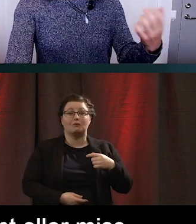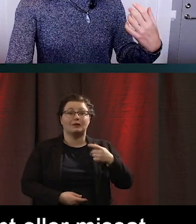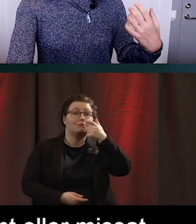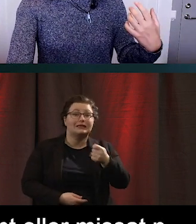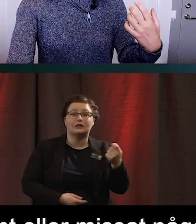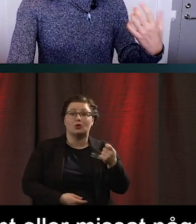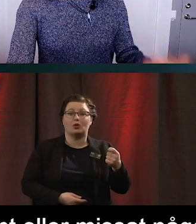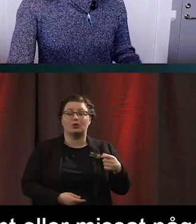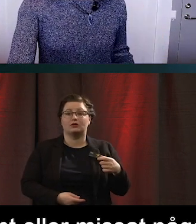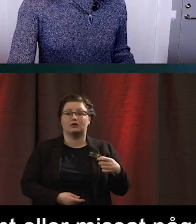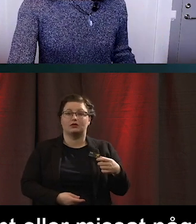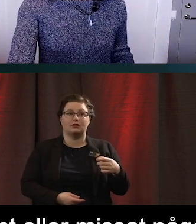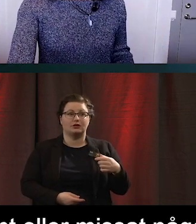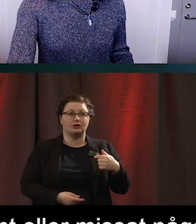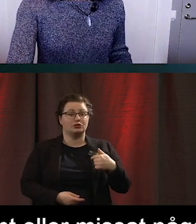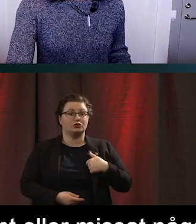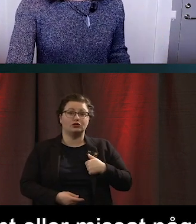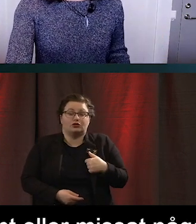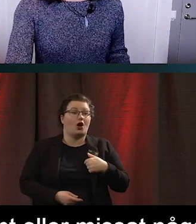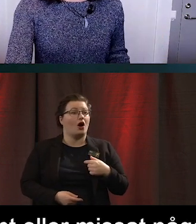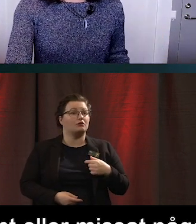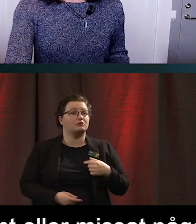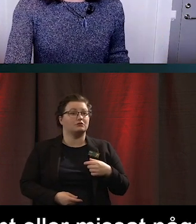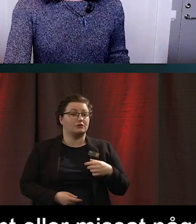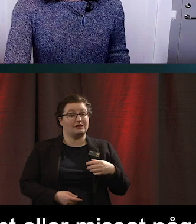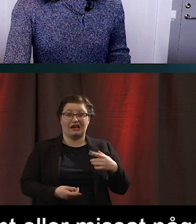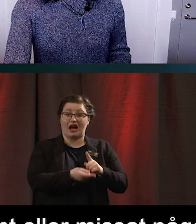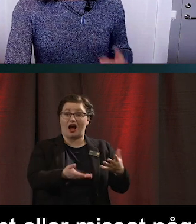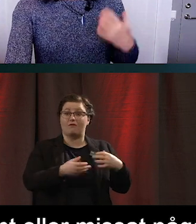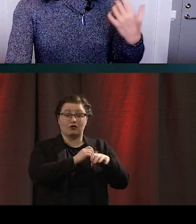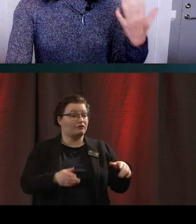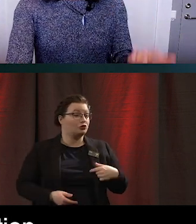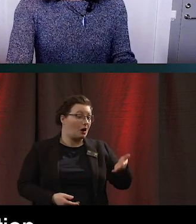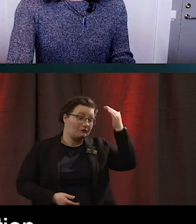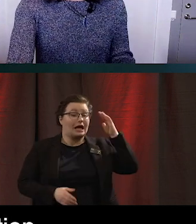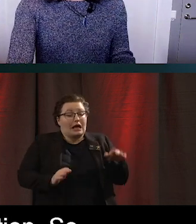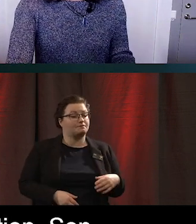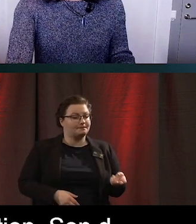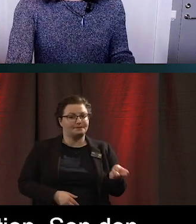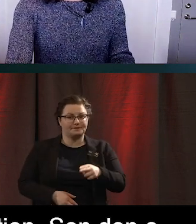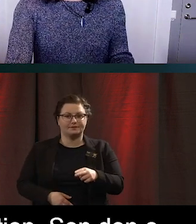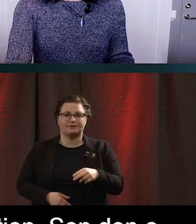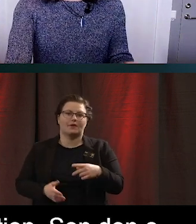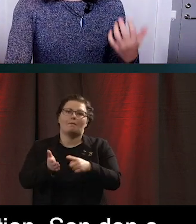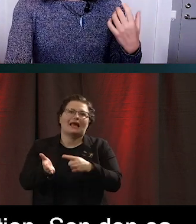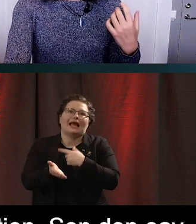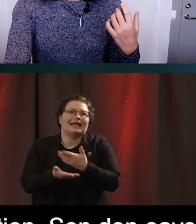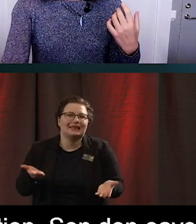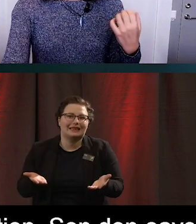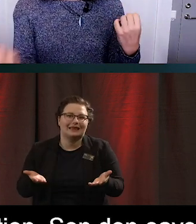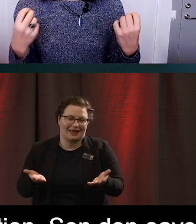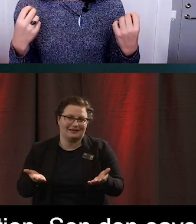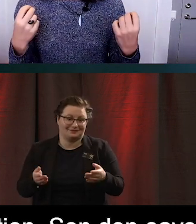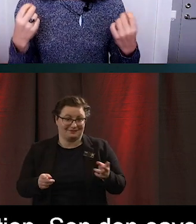har helt enkelt inte haft skäl att agera på någon sorts information. Sen har vi den oavsiktliga felhandlingen som